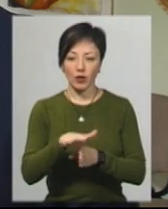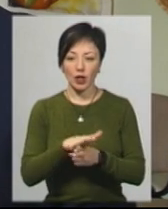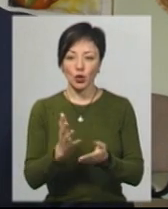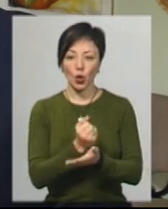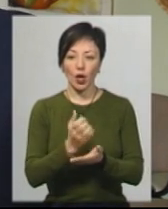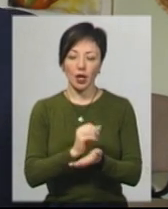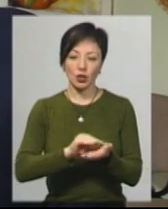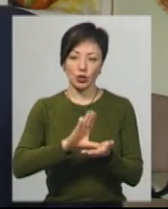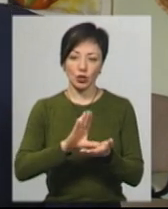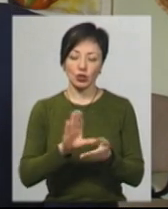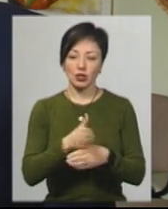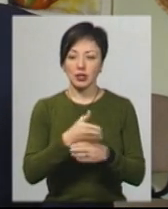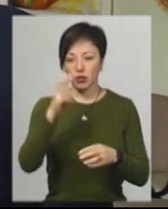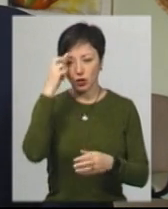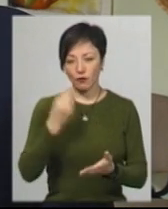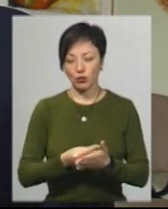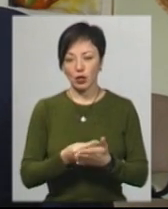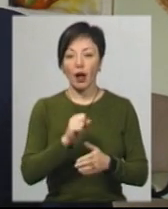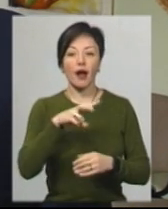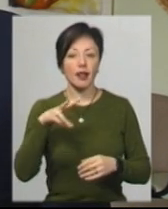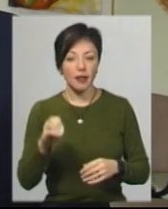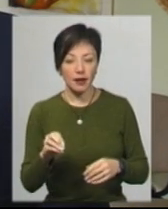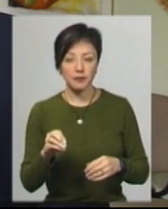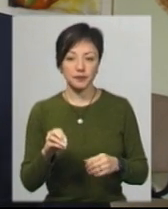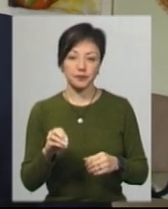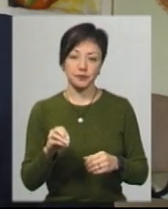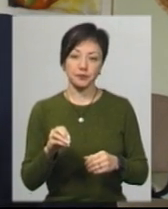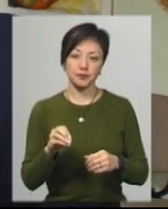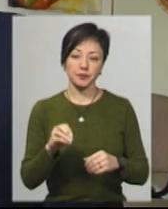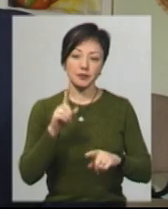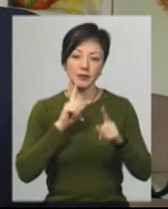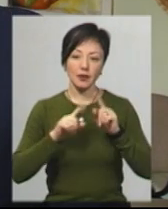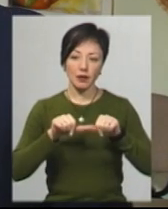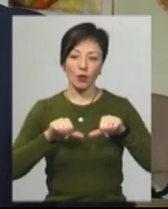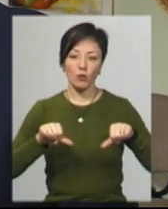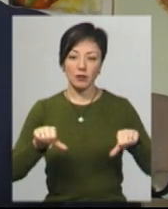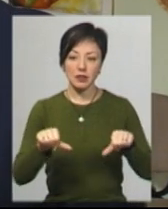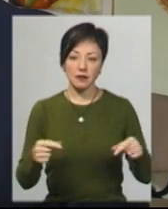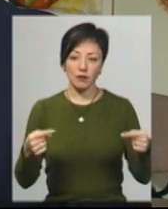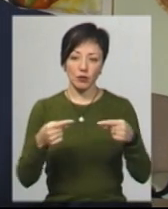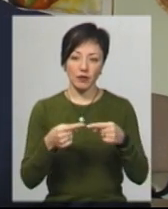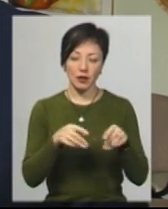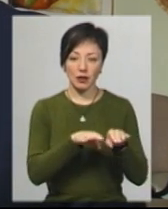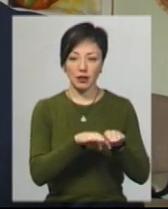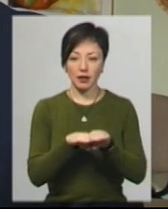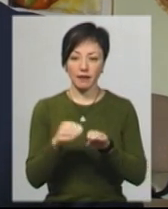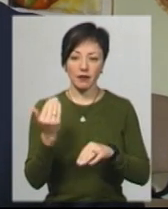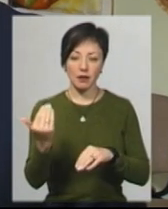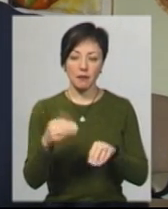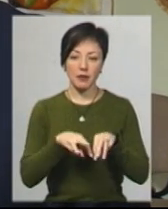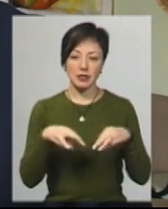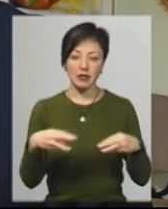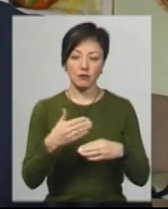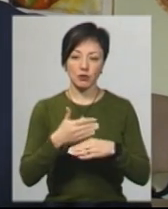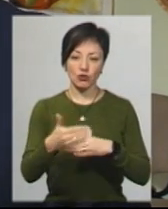дохідної частини державного бюджету, але засідання відповідної комісії на рівні міністерств буде